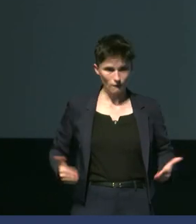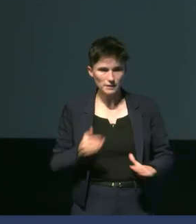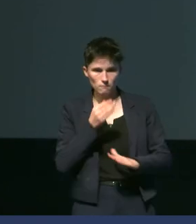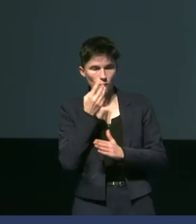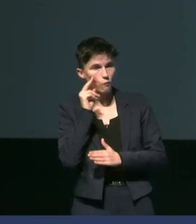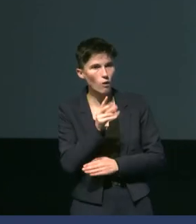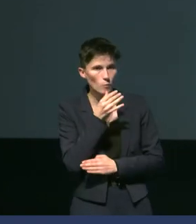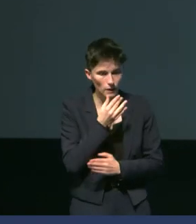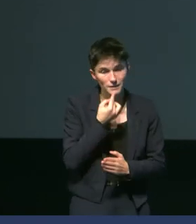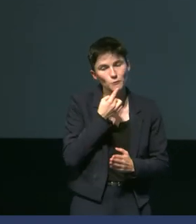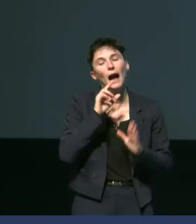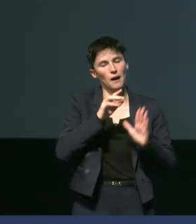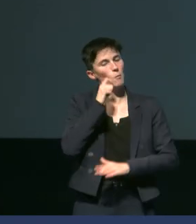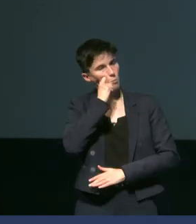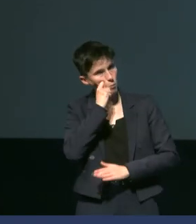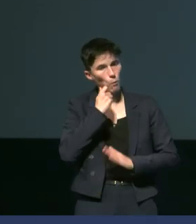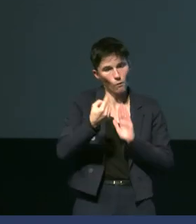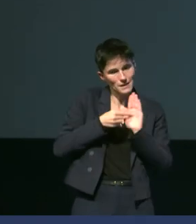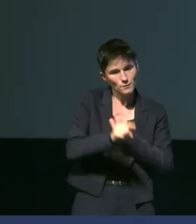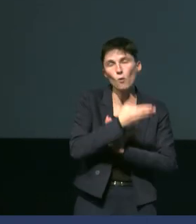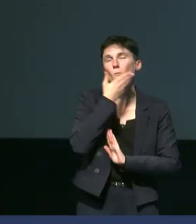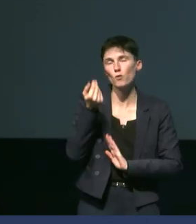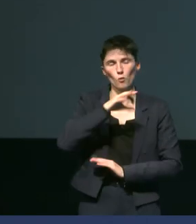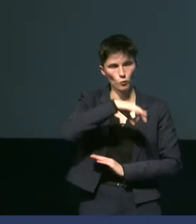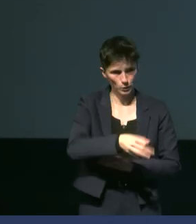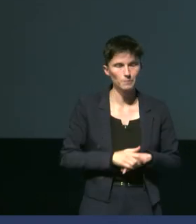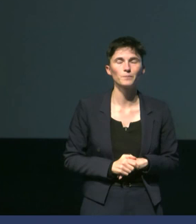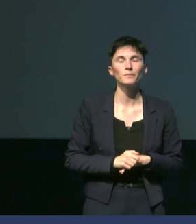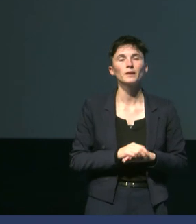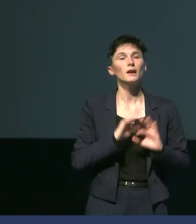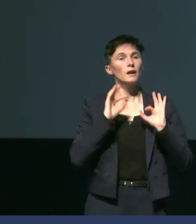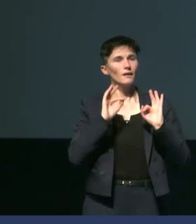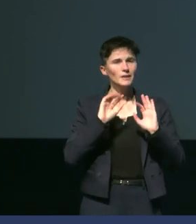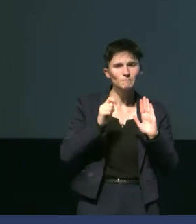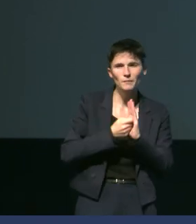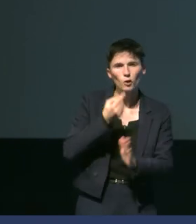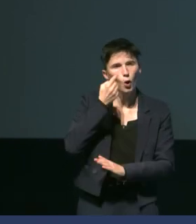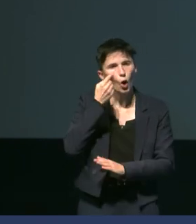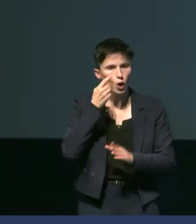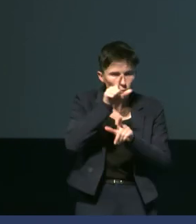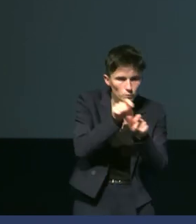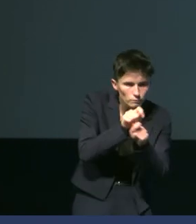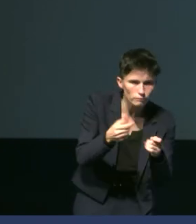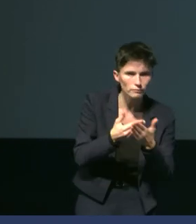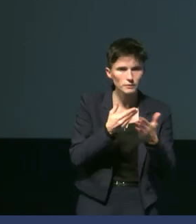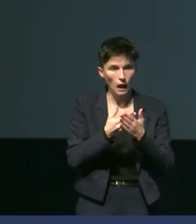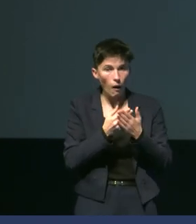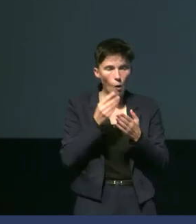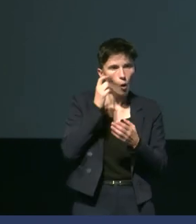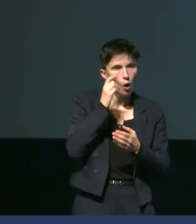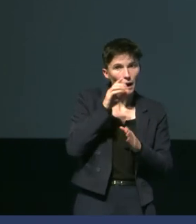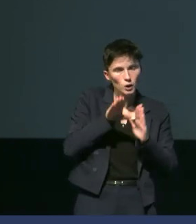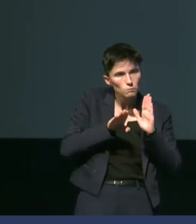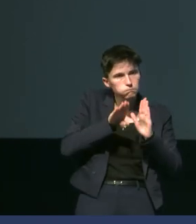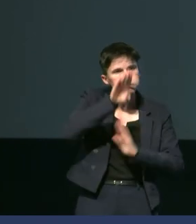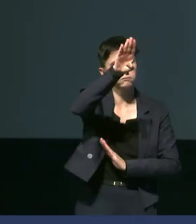que la peau est mieux isolée. Et en parallèle, ce qu'on observe par rapport à la température de l'œil, c'est qu'on a une augmentation de la température de l'œil. Chez